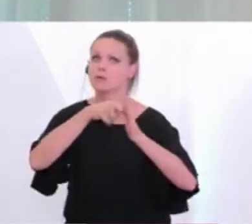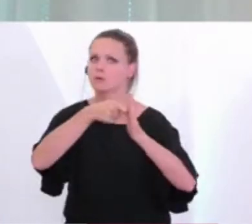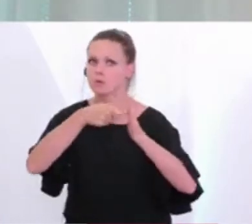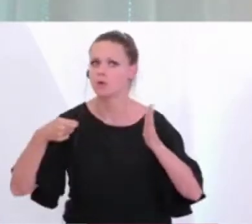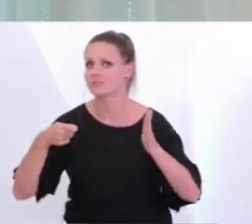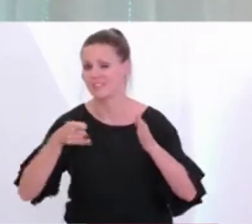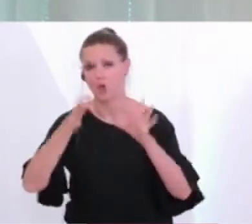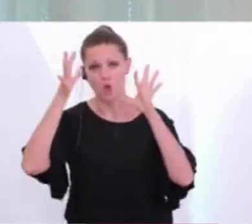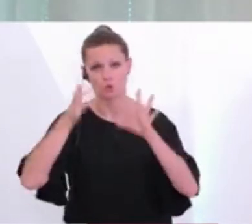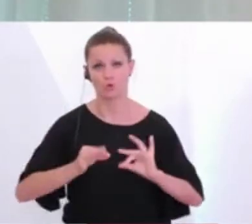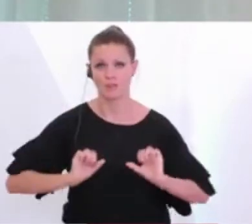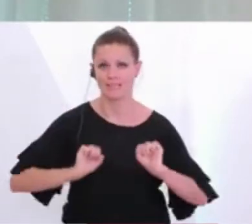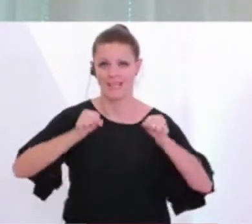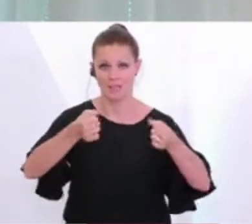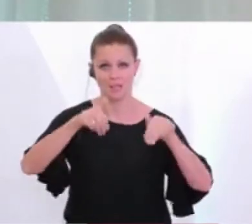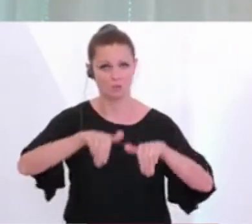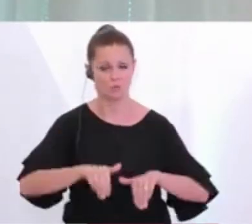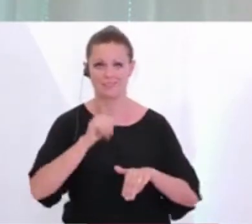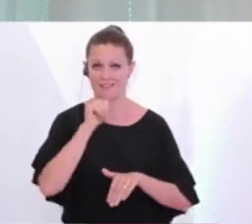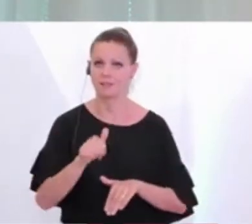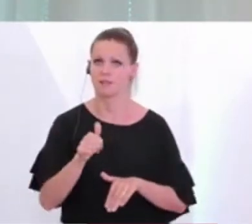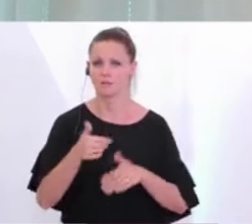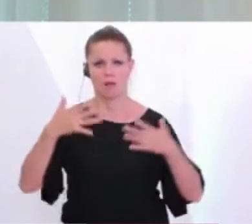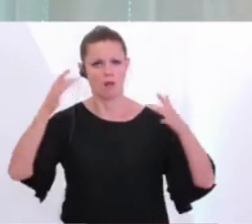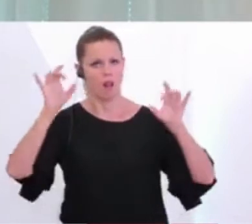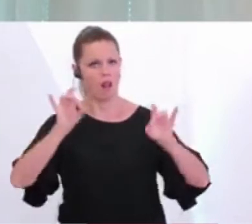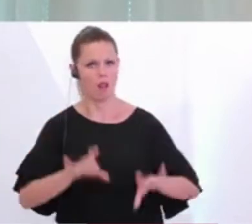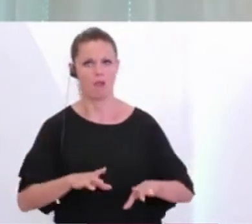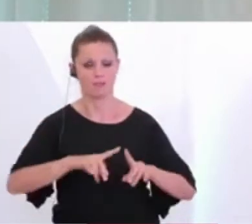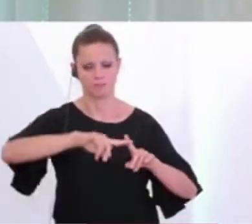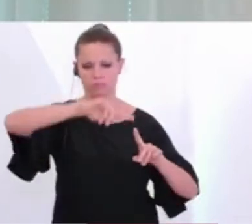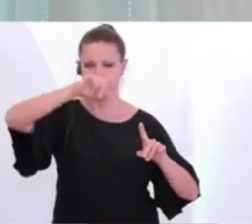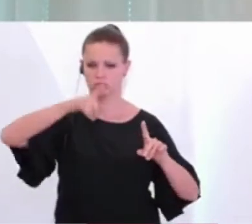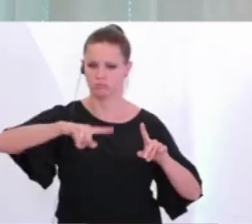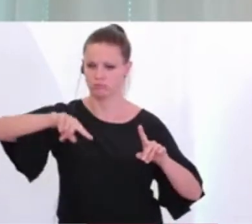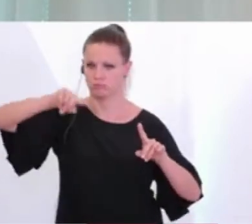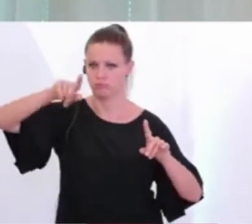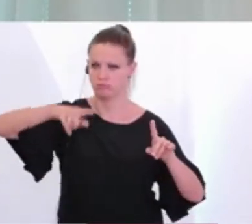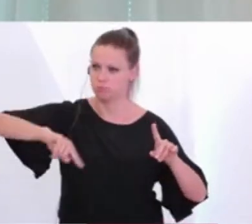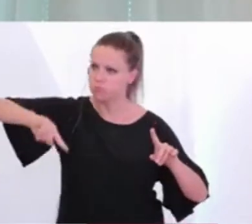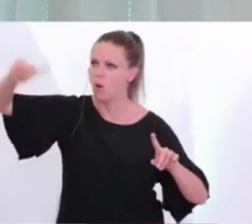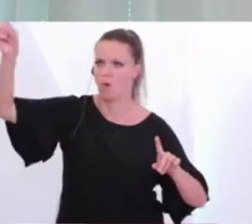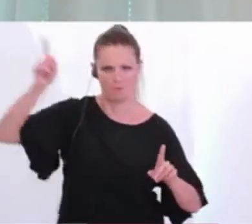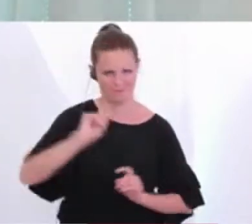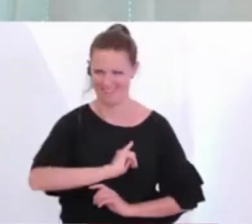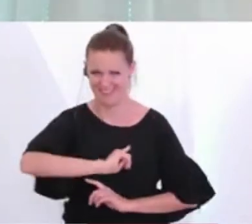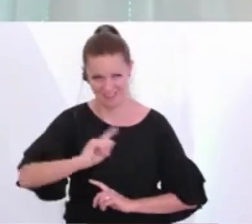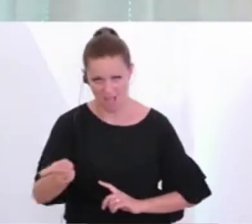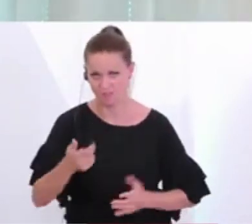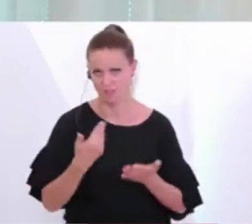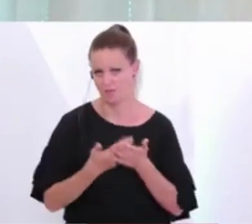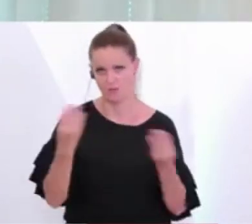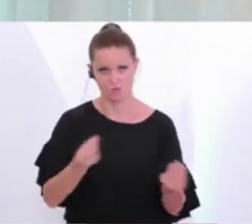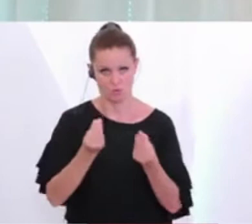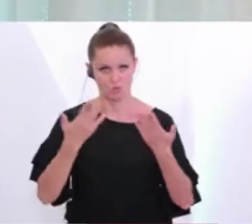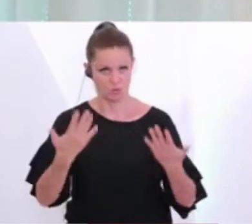sofort zu reagieren und es nicht zuzulassen, dass aus einer Sinuskurve eine exponentielle Entwicklung wieder wird. Das ist der